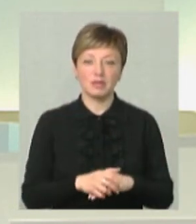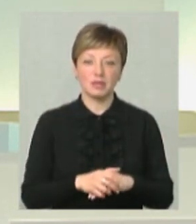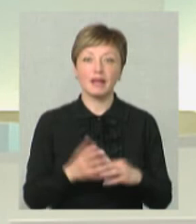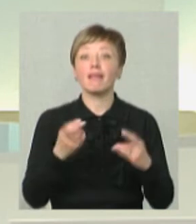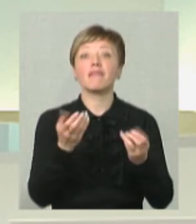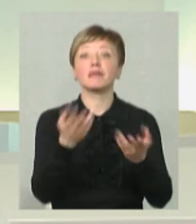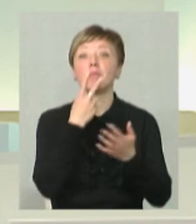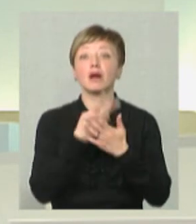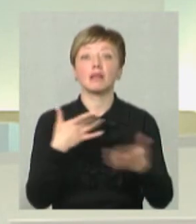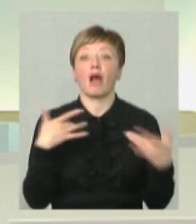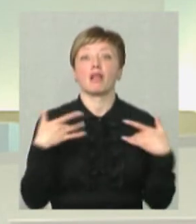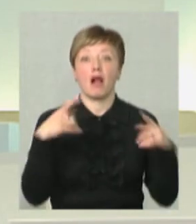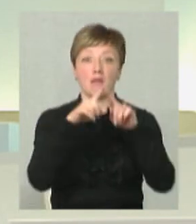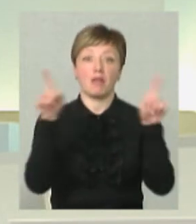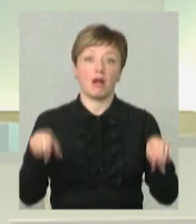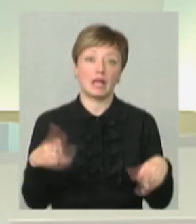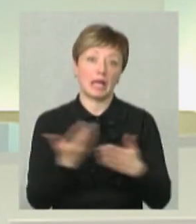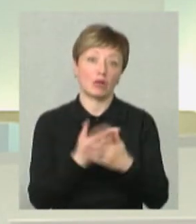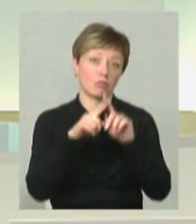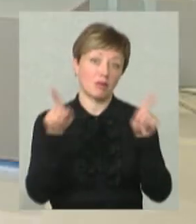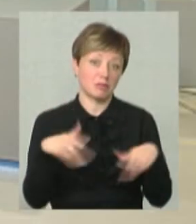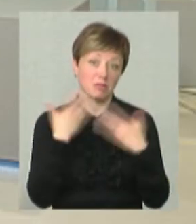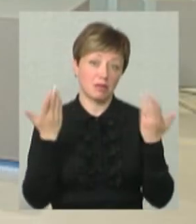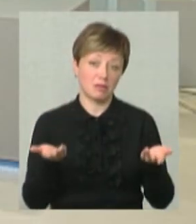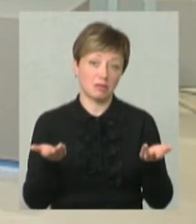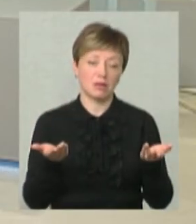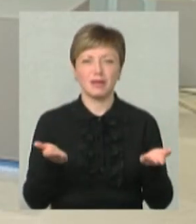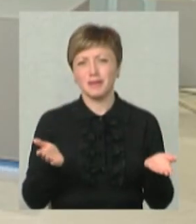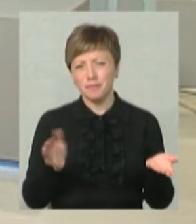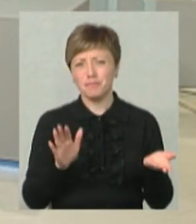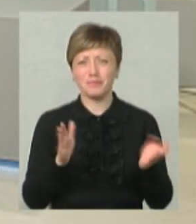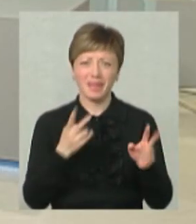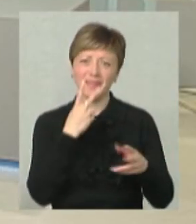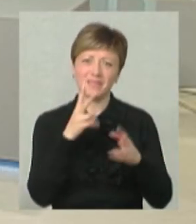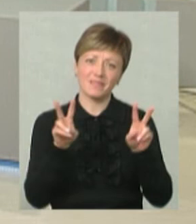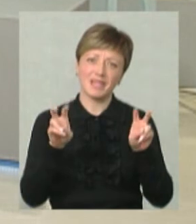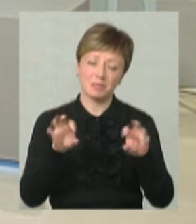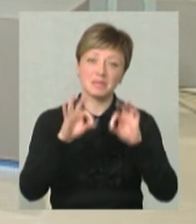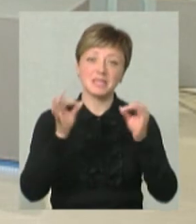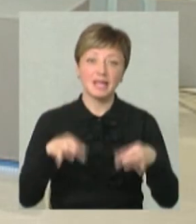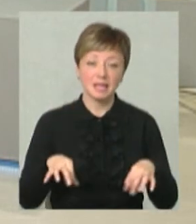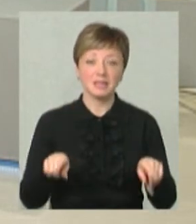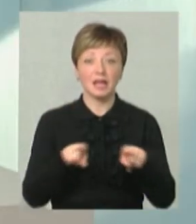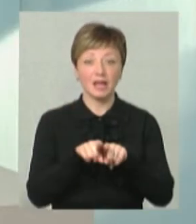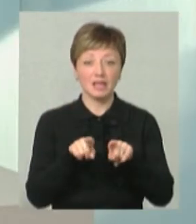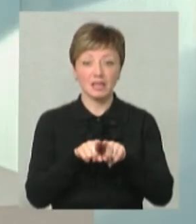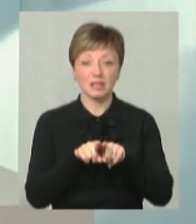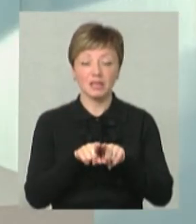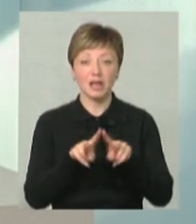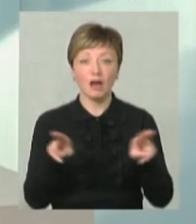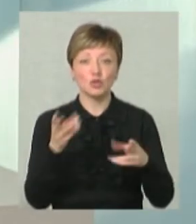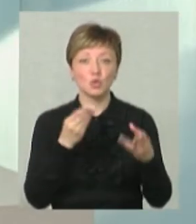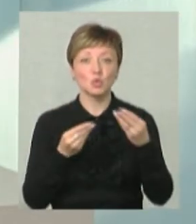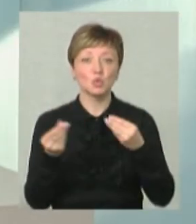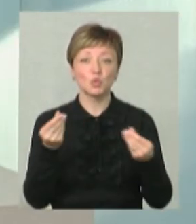де ви зараз бачили театральний плакат, кіноплакат, його ж немає практично. як вид мистецтва, такі, як кажуть,